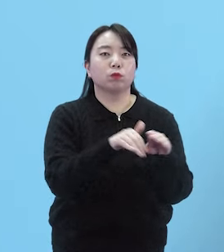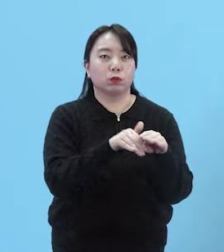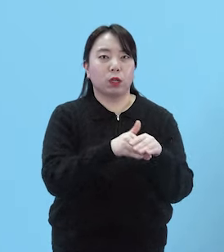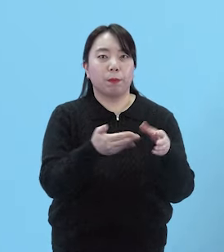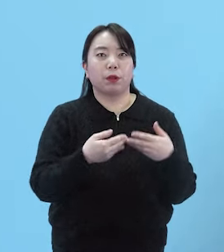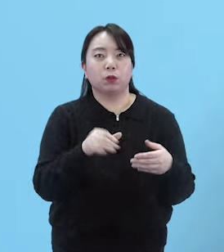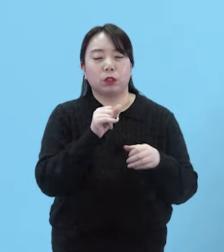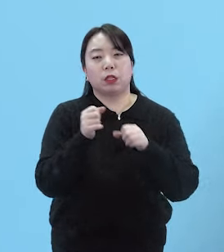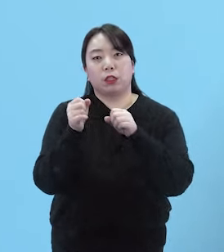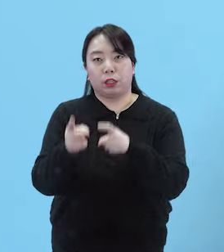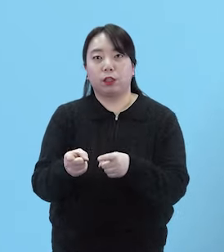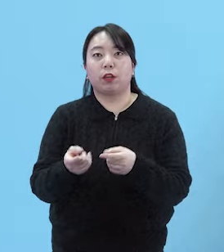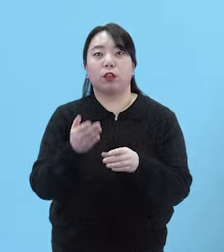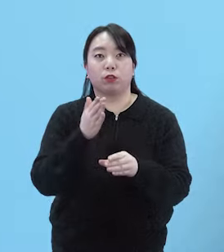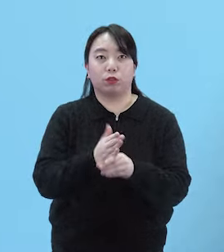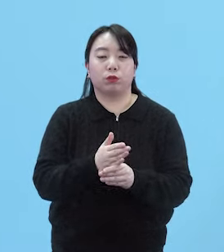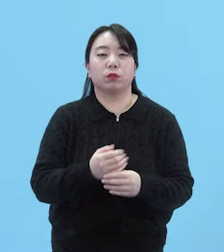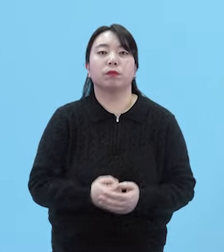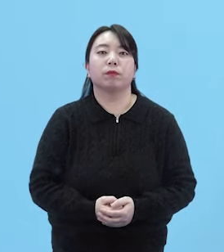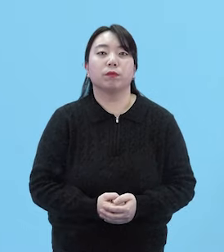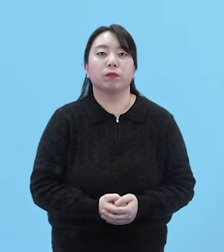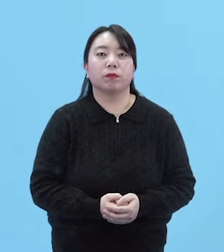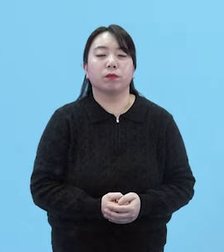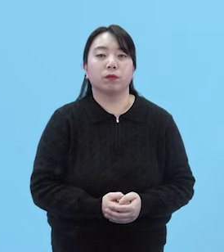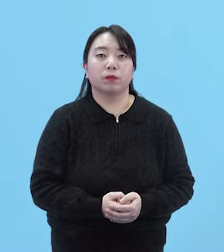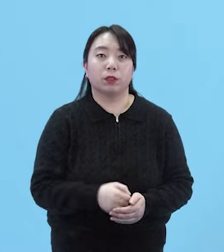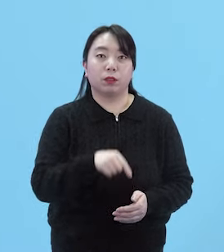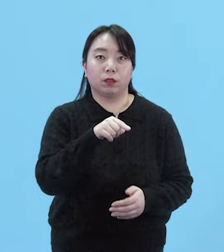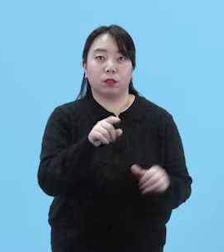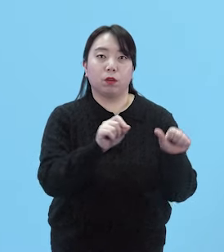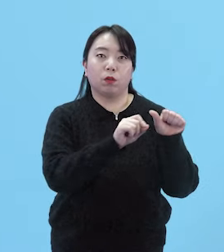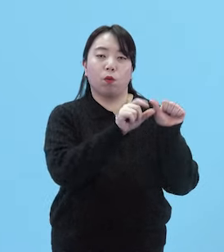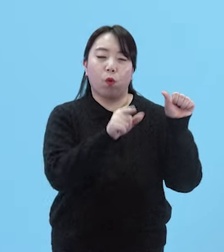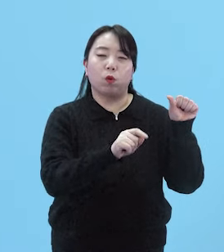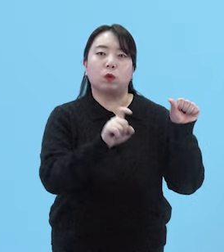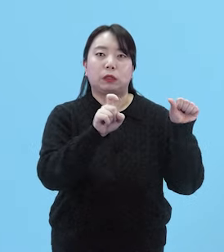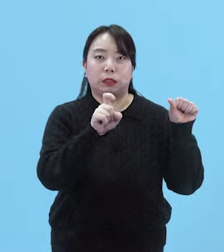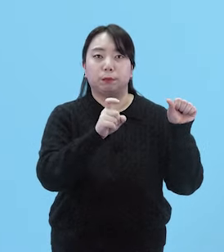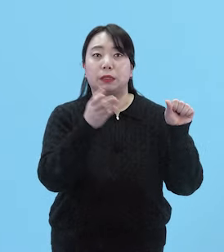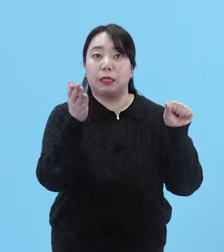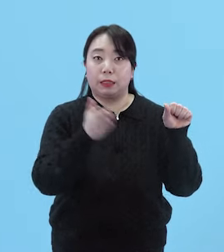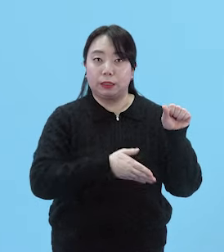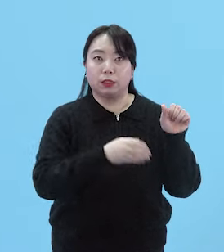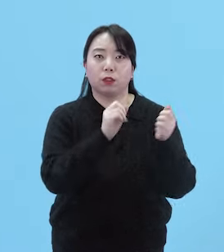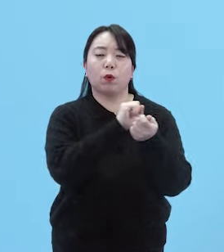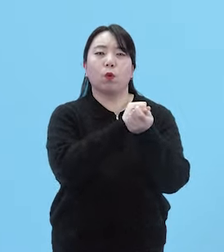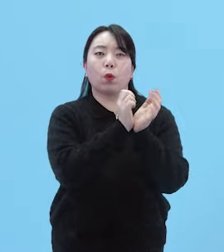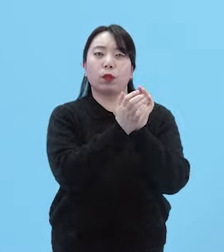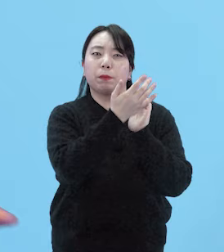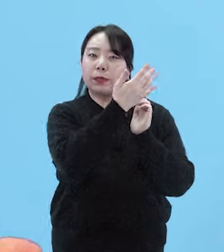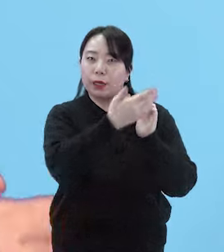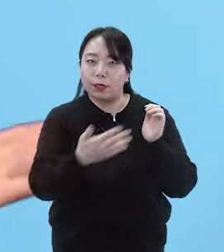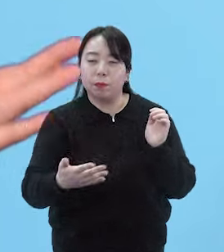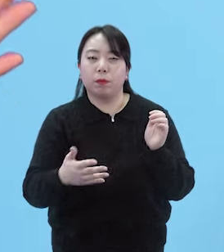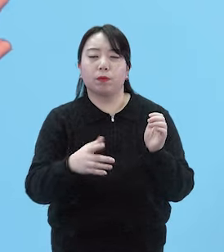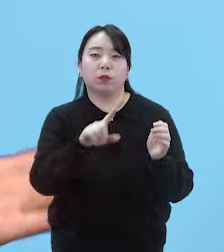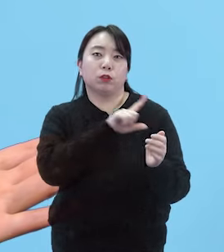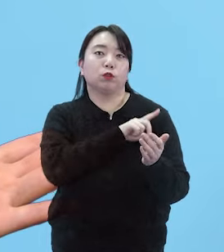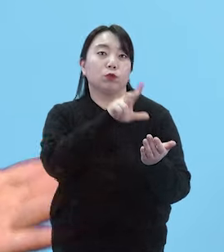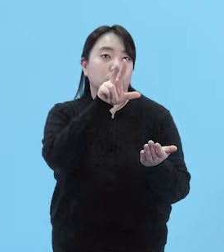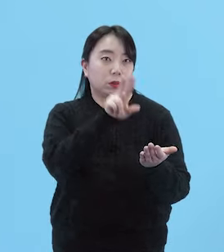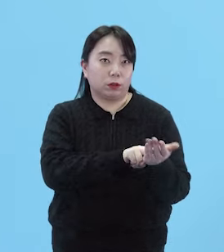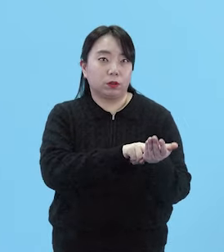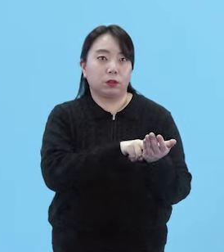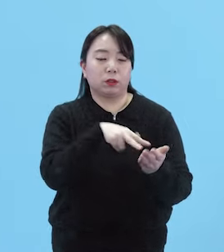있는 기회까지 전하고 있습니다 이런 이음 갤러리에서 오는 5월 10일까지 꽃잎이 흩날리며 라는